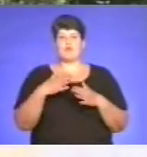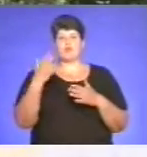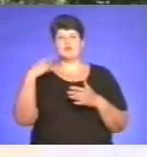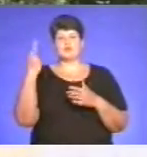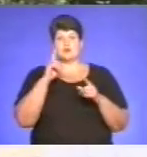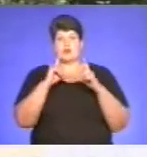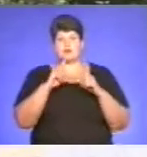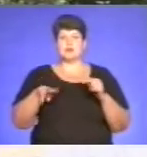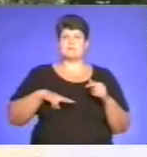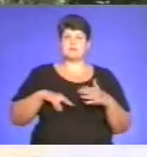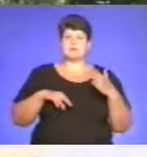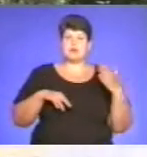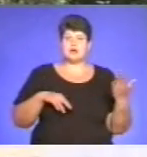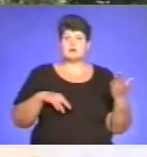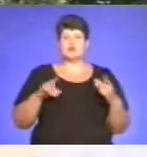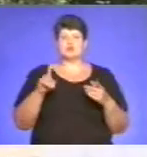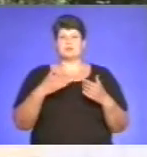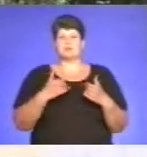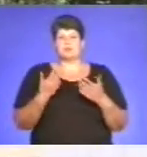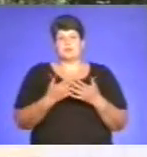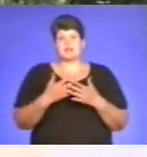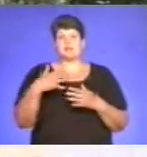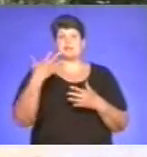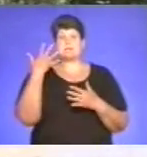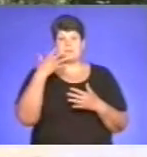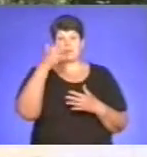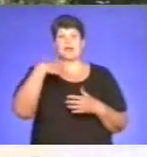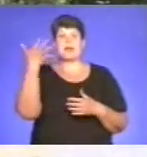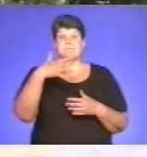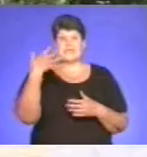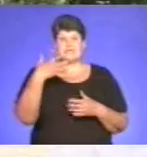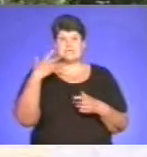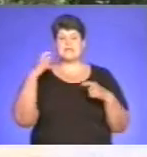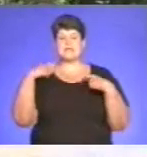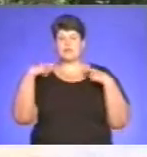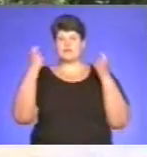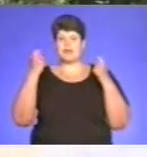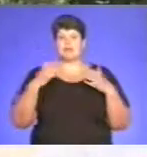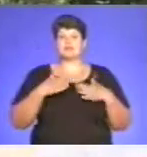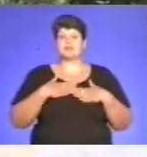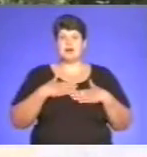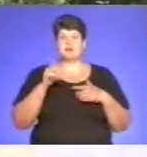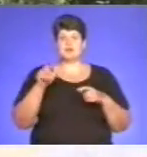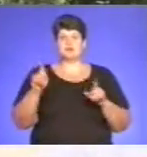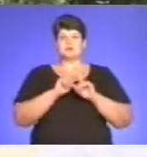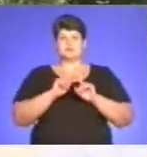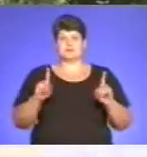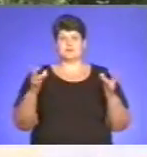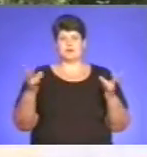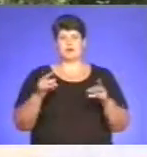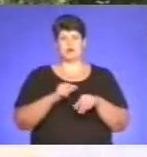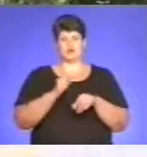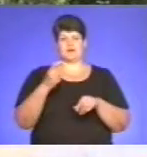сподіватися з боку адміністрації, щоб принаймні через 5 років на 50-й ювілей наші люди з особливими потребами